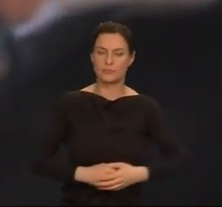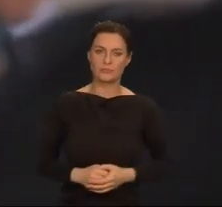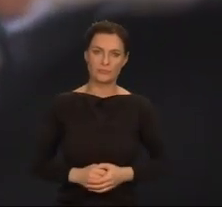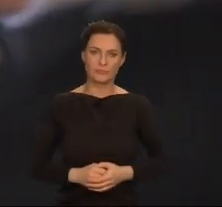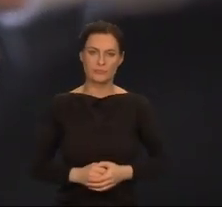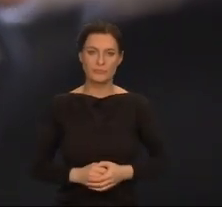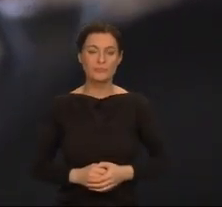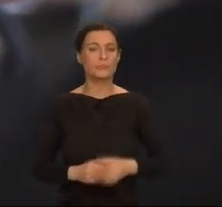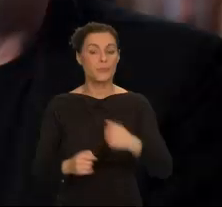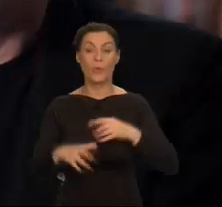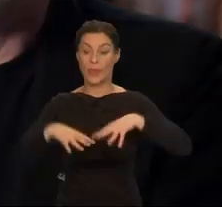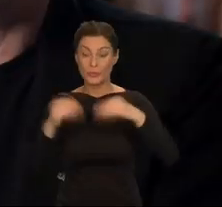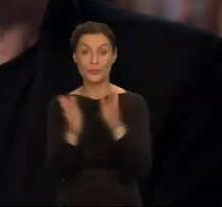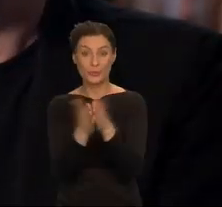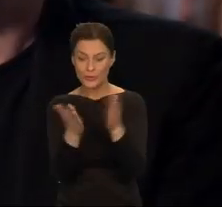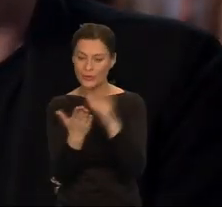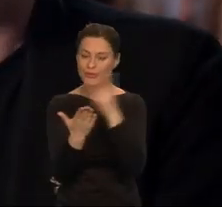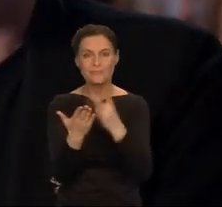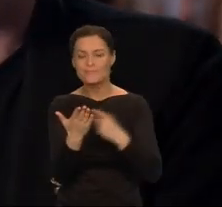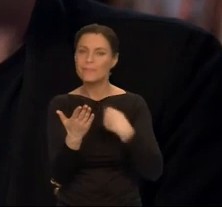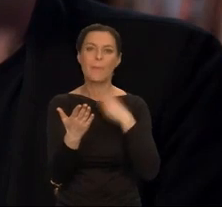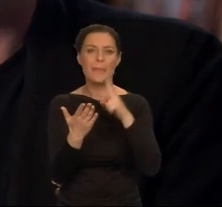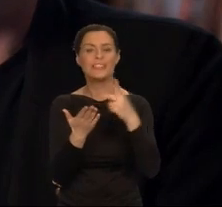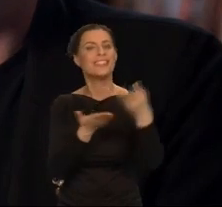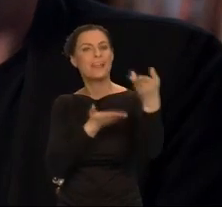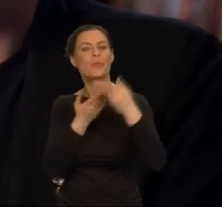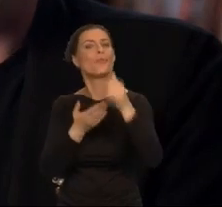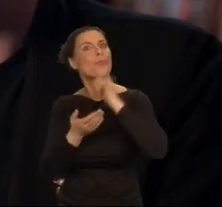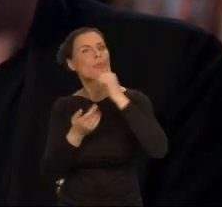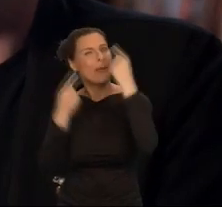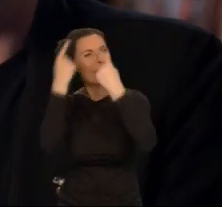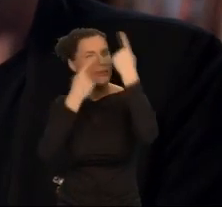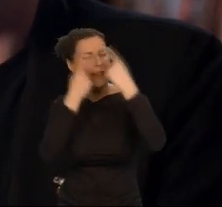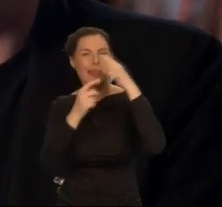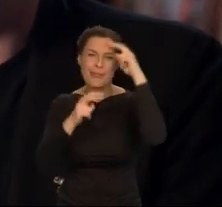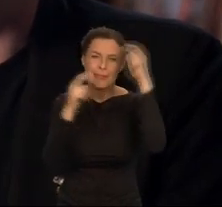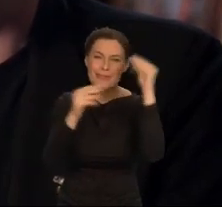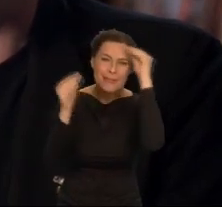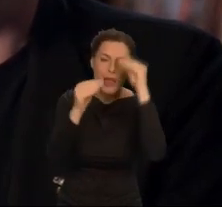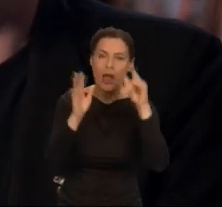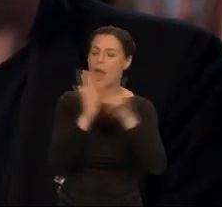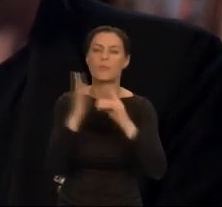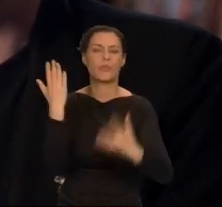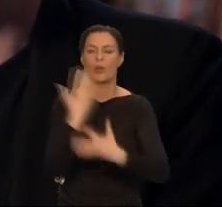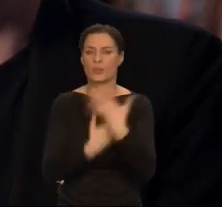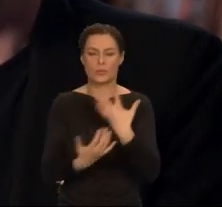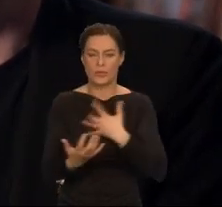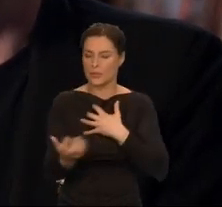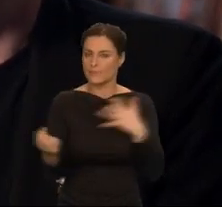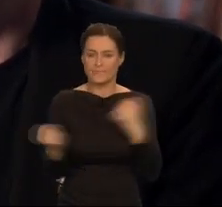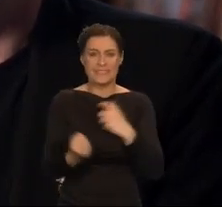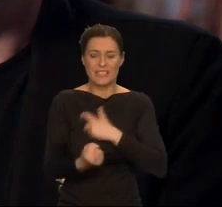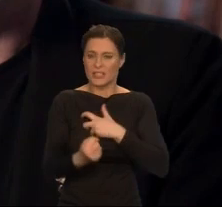Opowiadanie na początku zapowiada eksperyment myślowy. A potem łamie serce i zostawia cię w